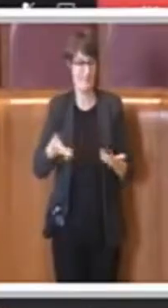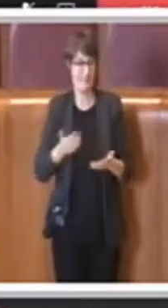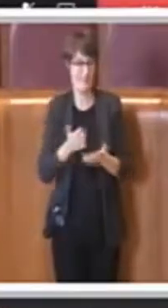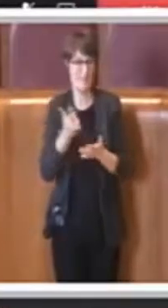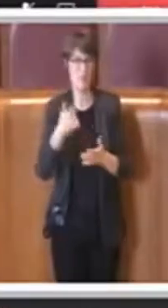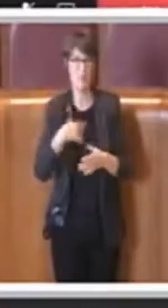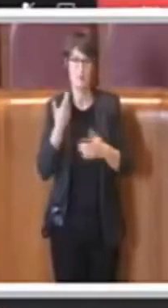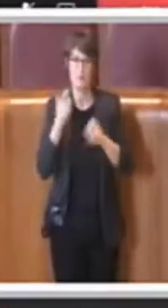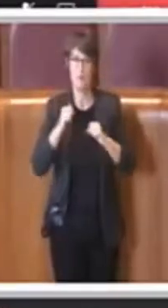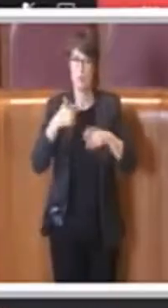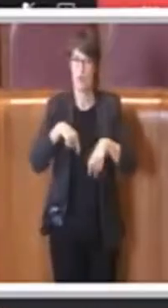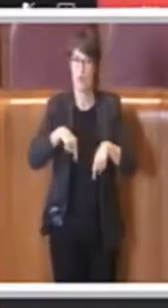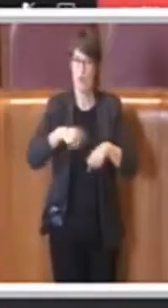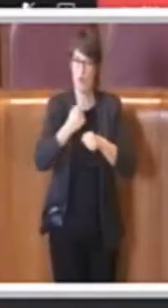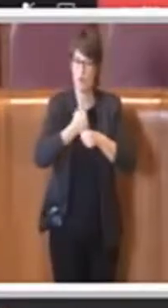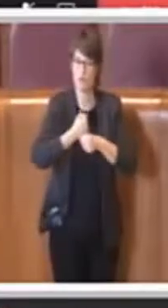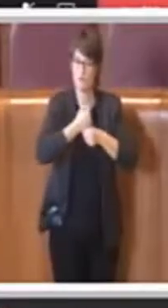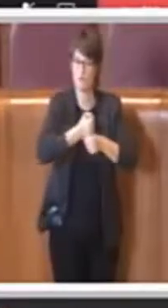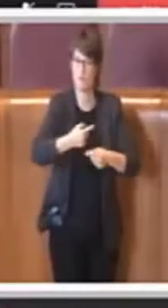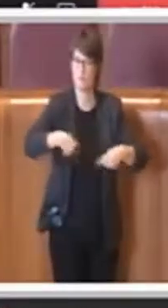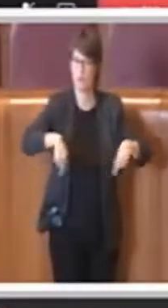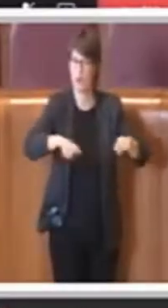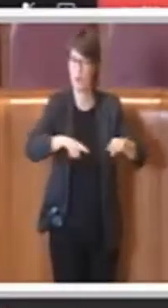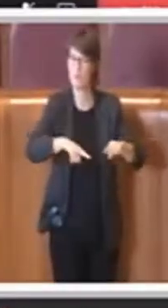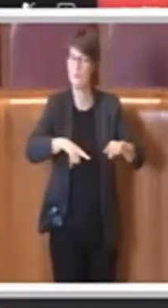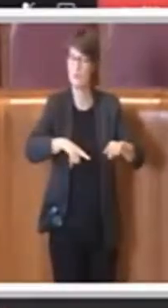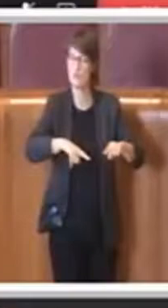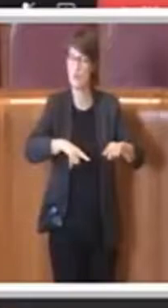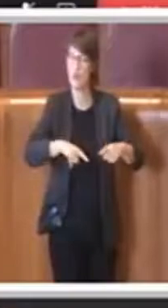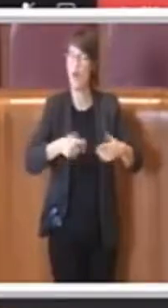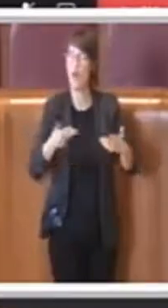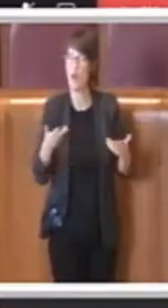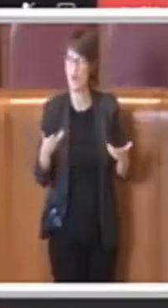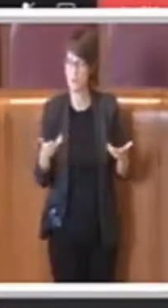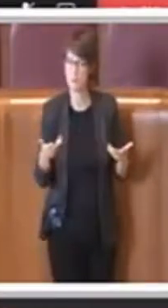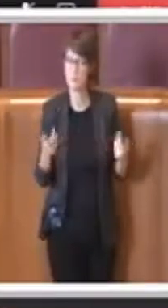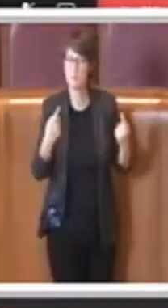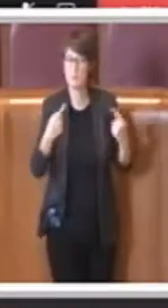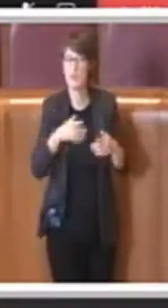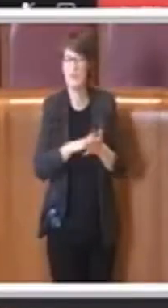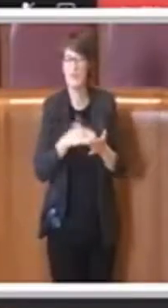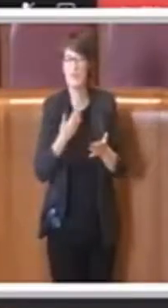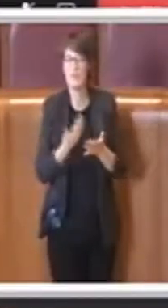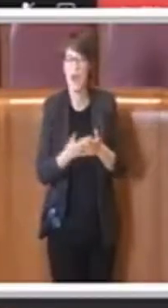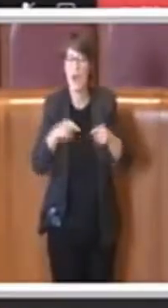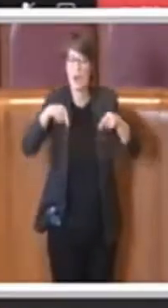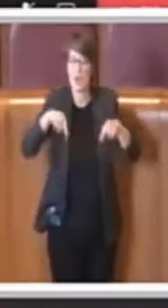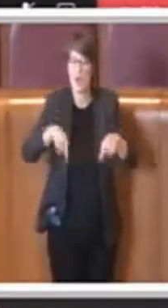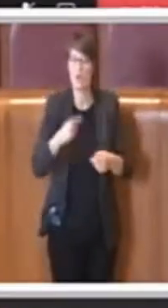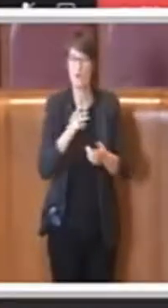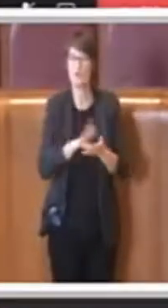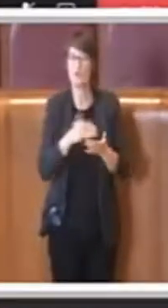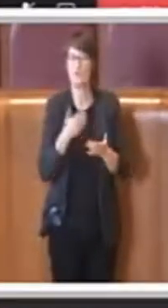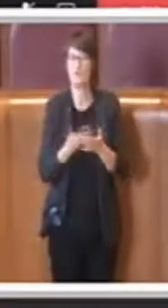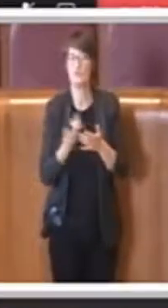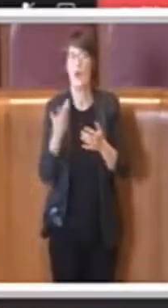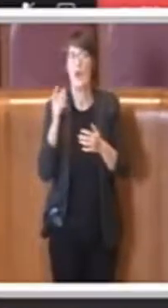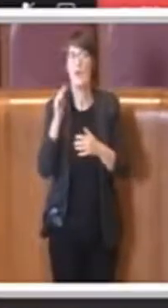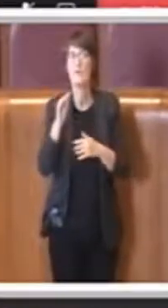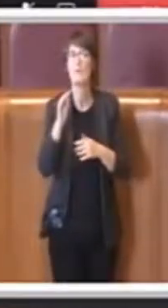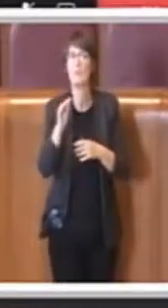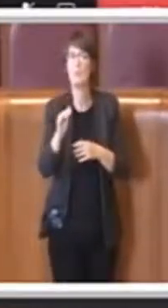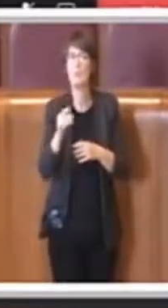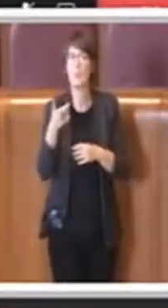soprattutto per come la vedo io anche inserite in un'ottica futura perché è ovvio che questo tema anche delle